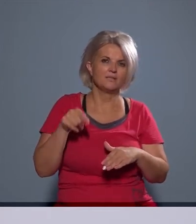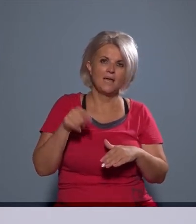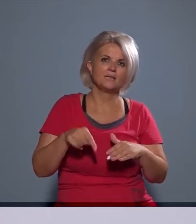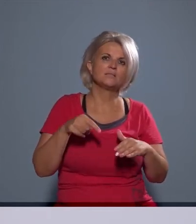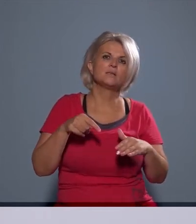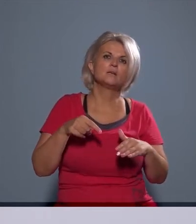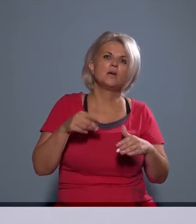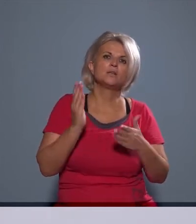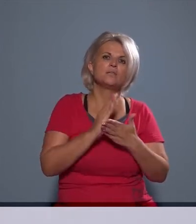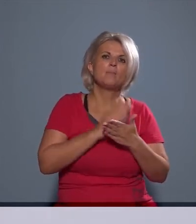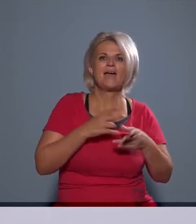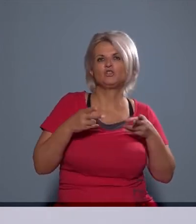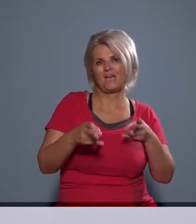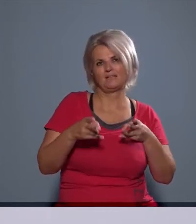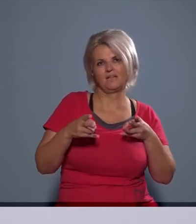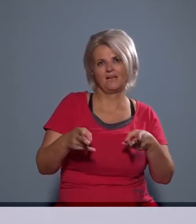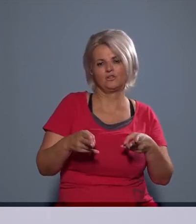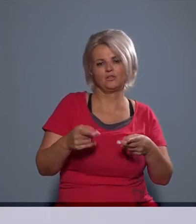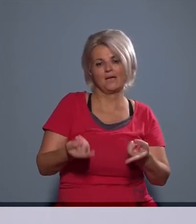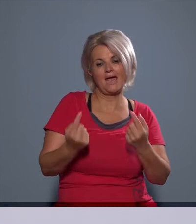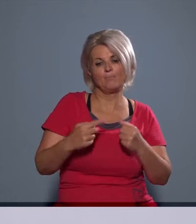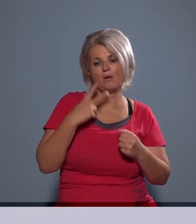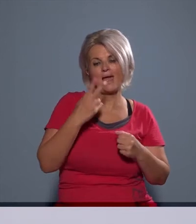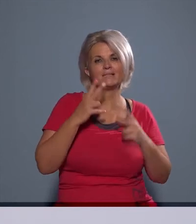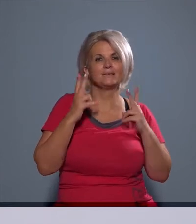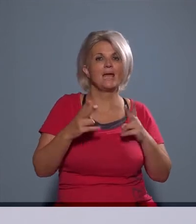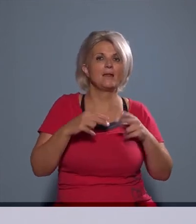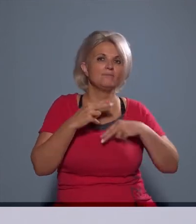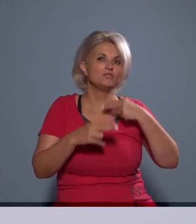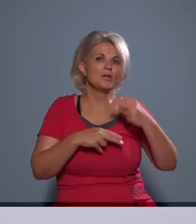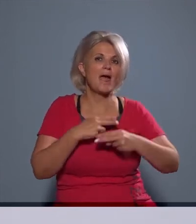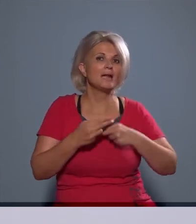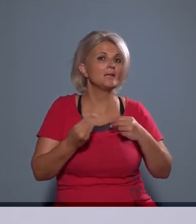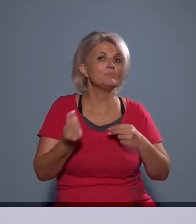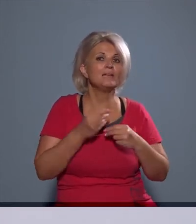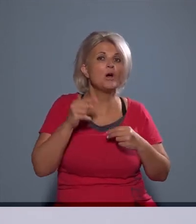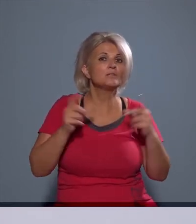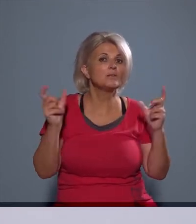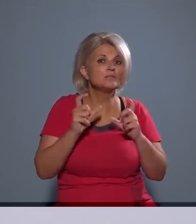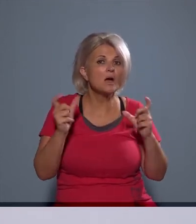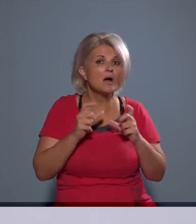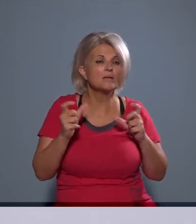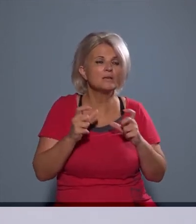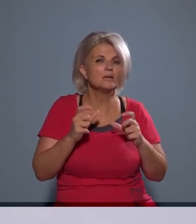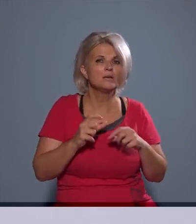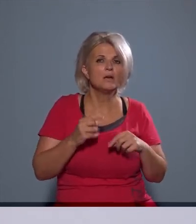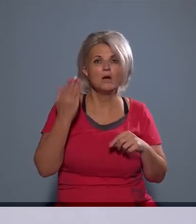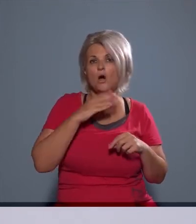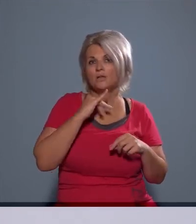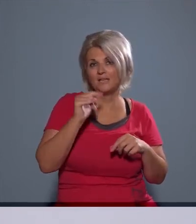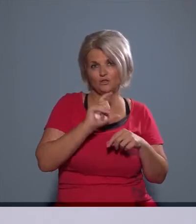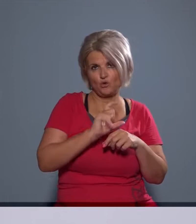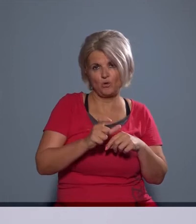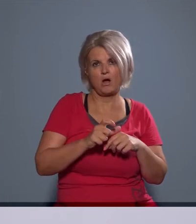szabálysértést, de ebből már látszik, hogy itt vizsgálni kell azt is, hogy mi az a zaj, indokolatlannak kell lenni annak a zajokozásnak,